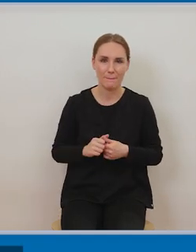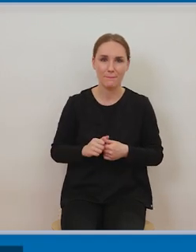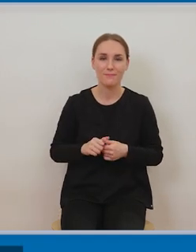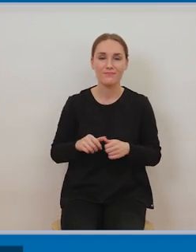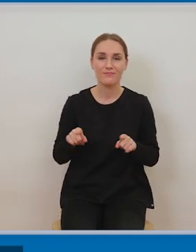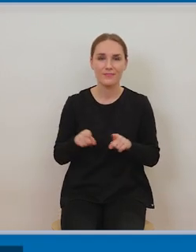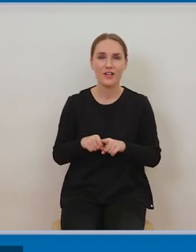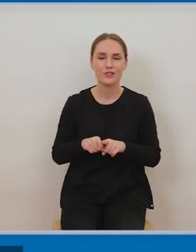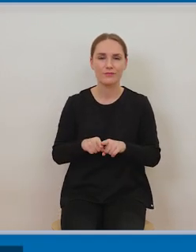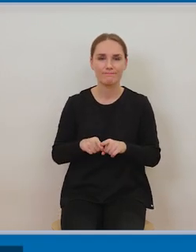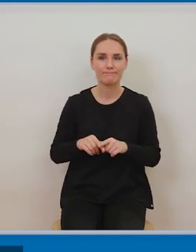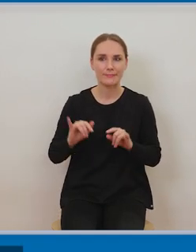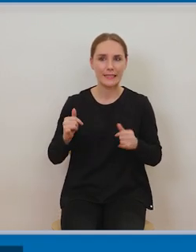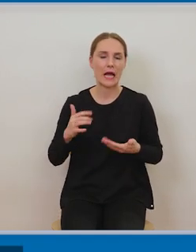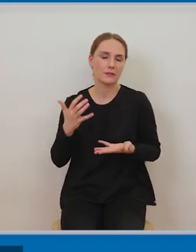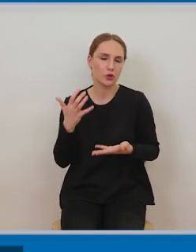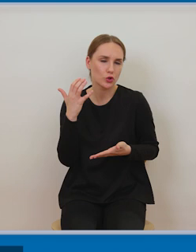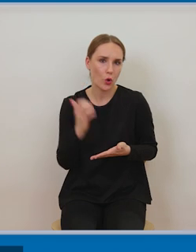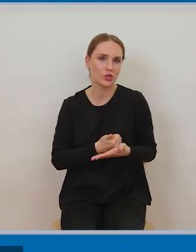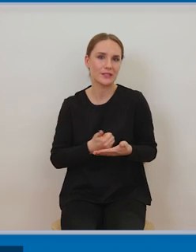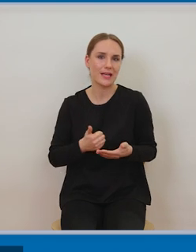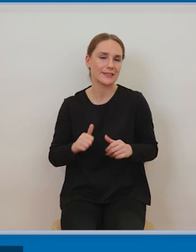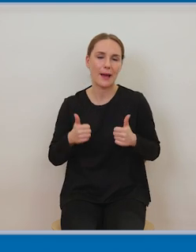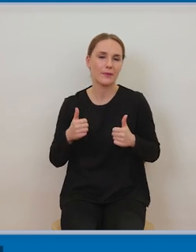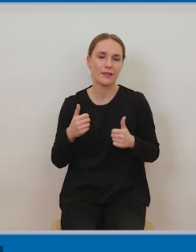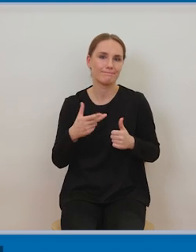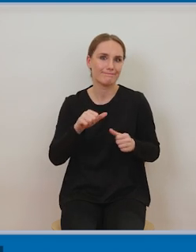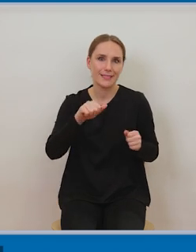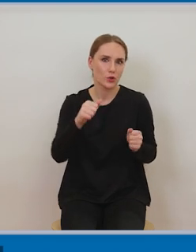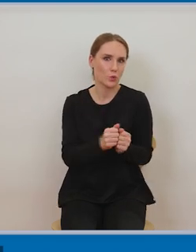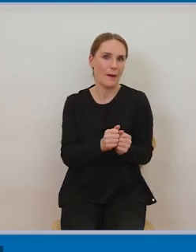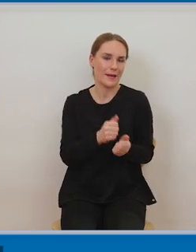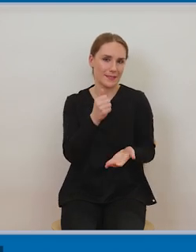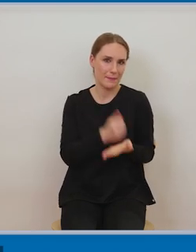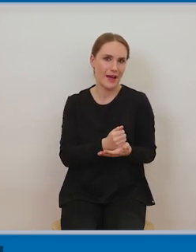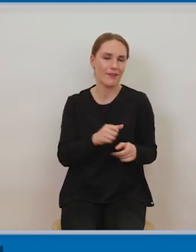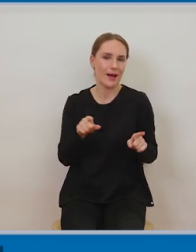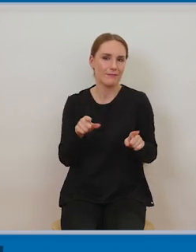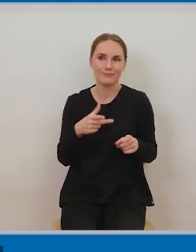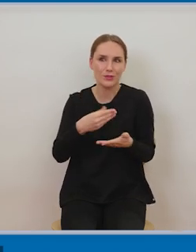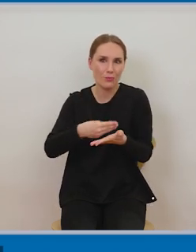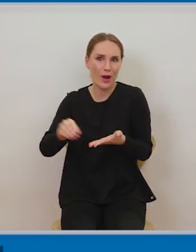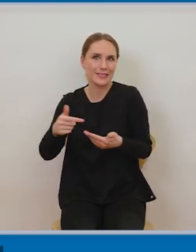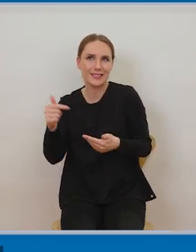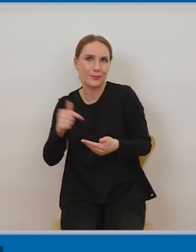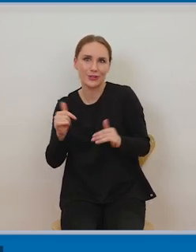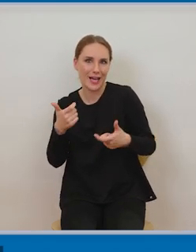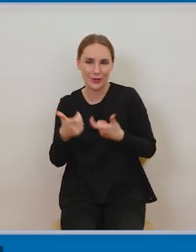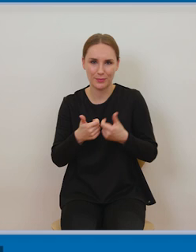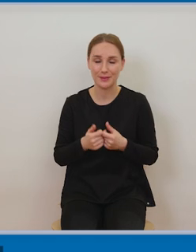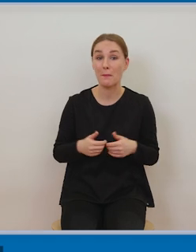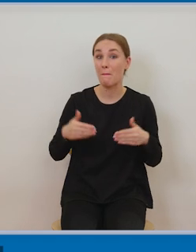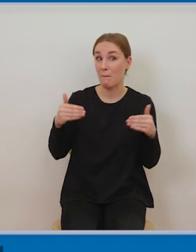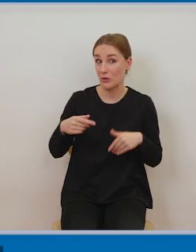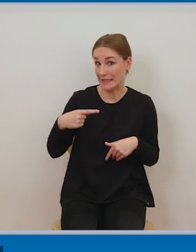chwilę będą twórcami którym będzie zależeć na ochronie swoich praw autorskich zatem w